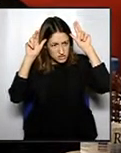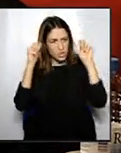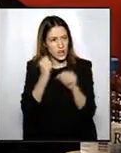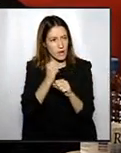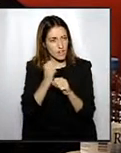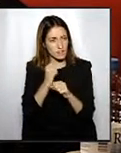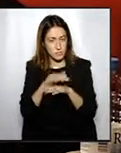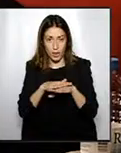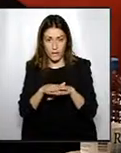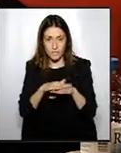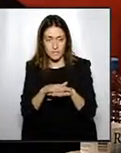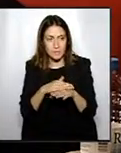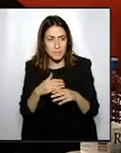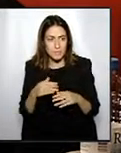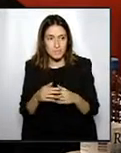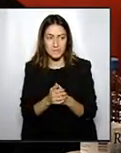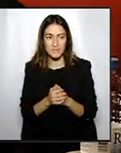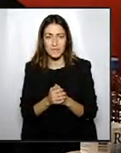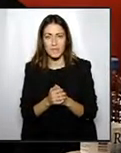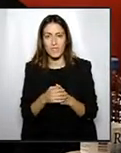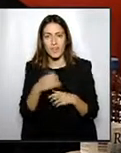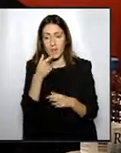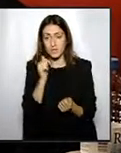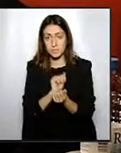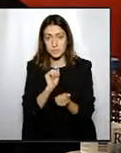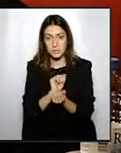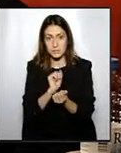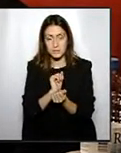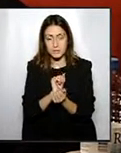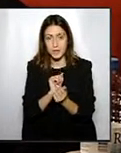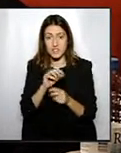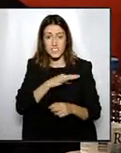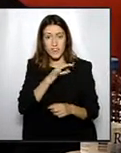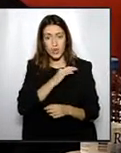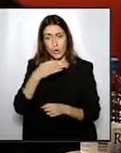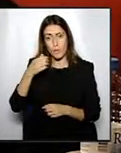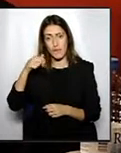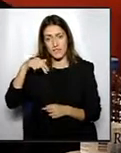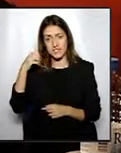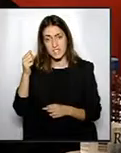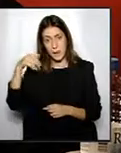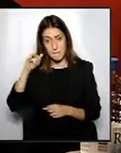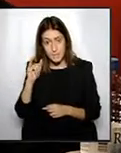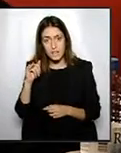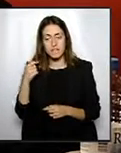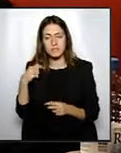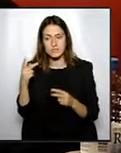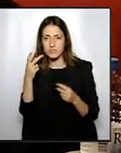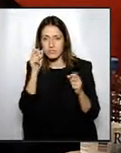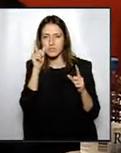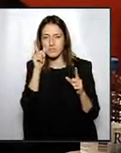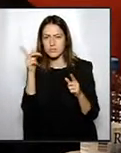Recordo també que el recent viatge que vam fer a Parma el senyor Benjamí vam veure que estava molt